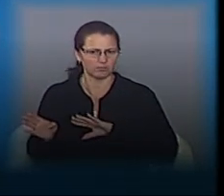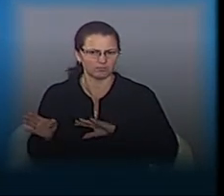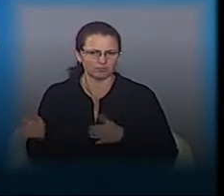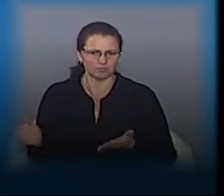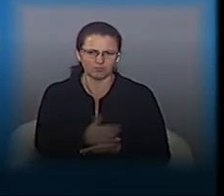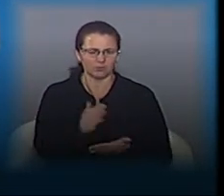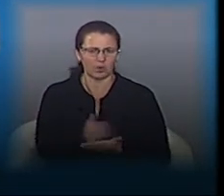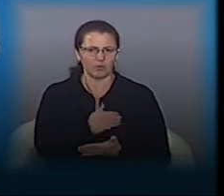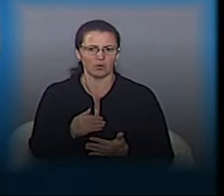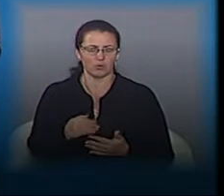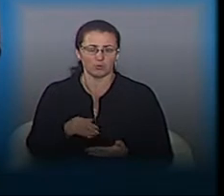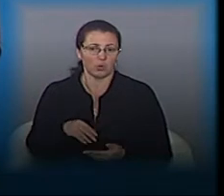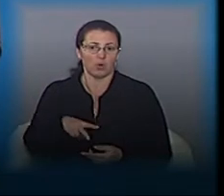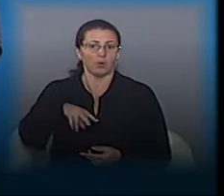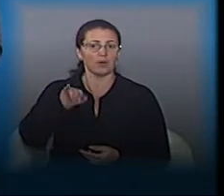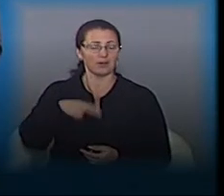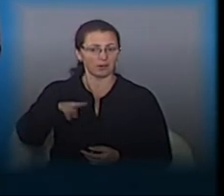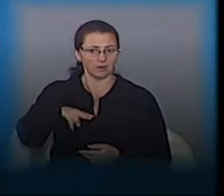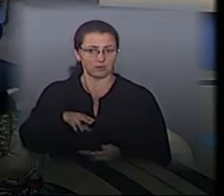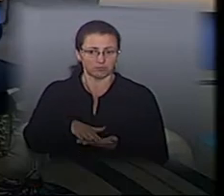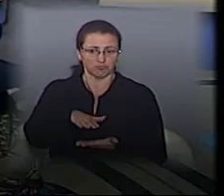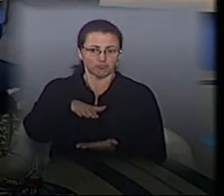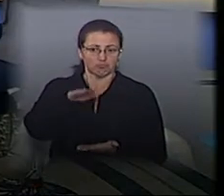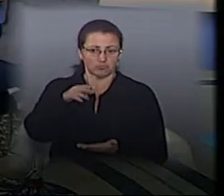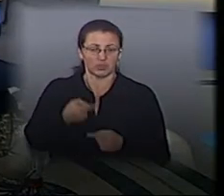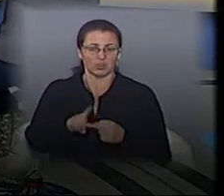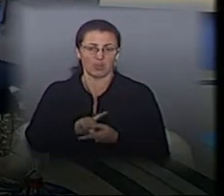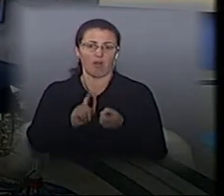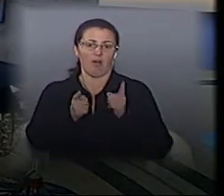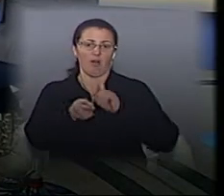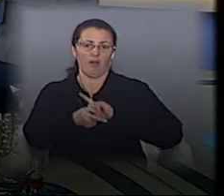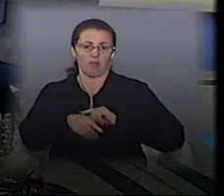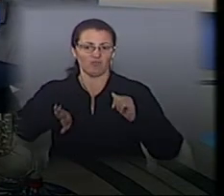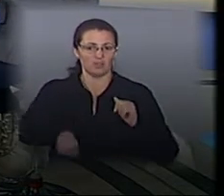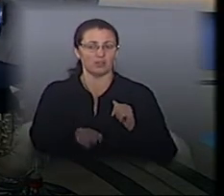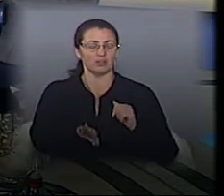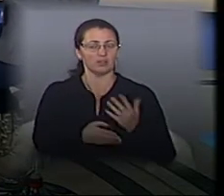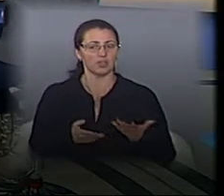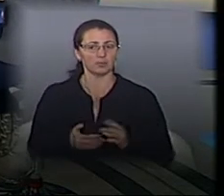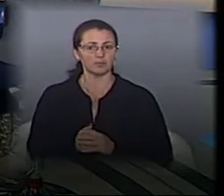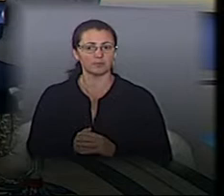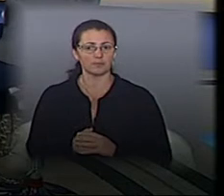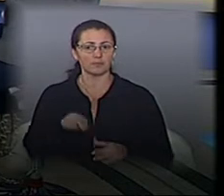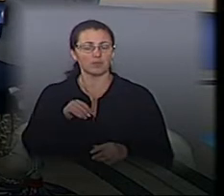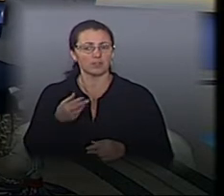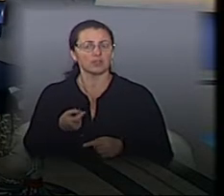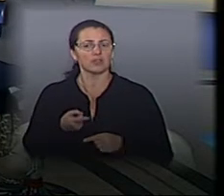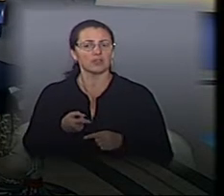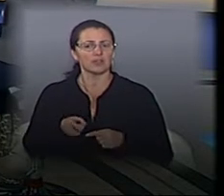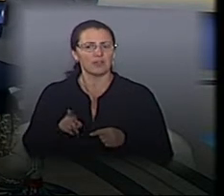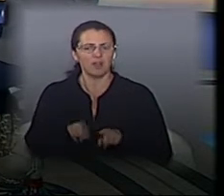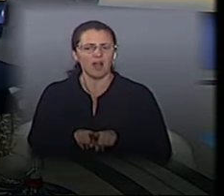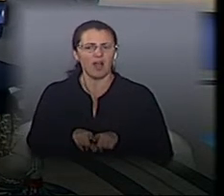утворюється рід, відповідно, це також і причиною утворення ям. Пане Олександре, чи розцінюєте, можливо, що така велика кількість ям